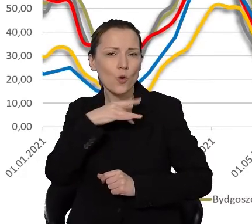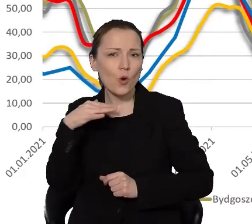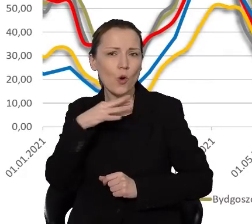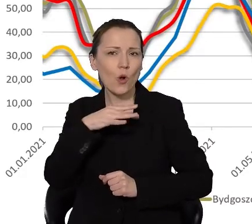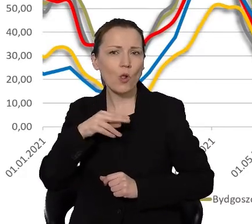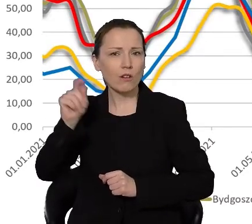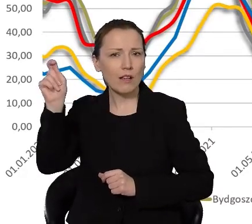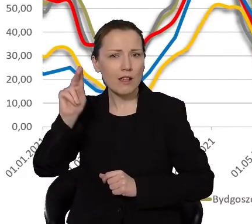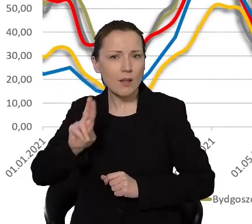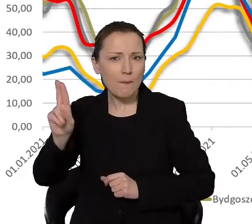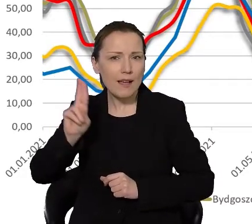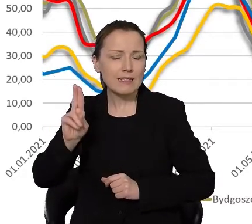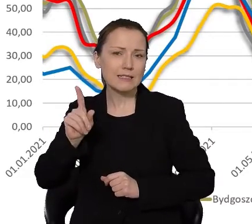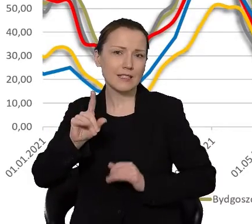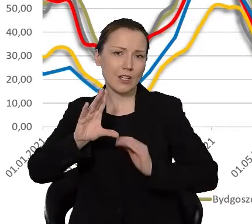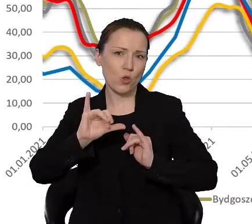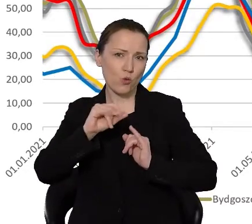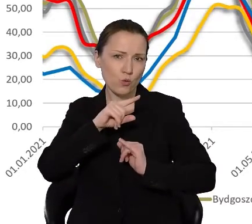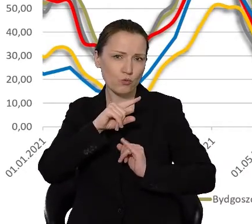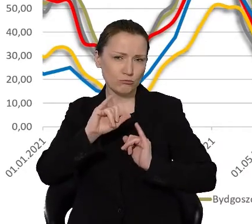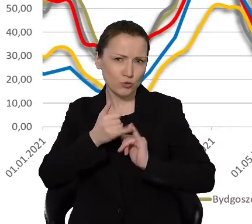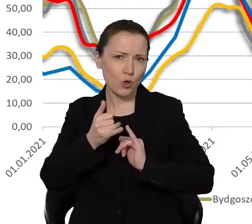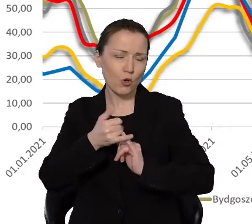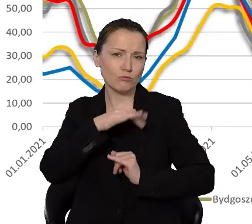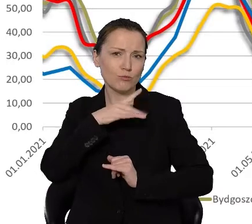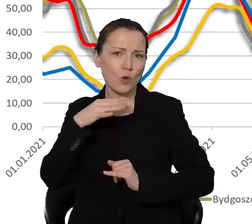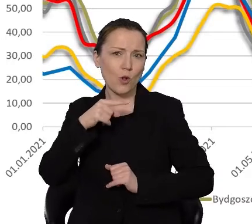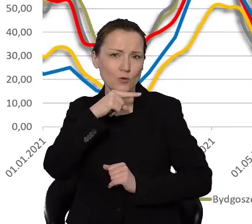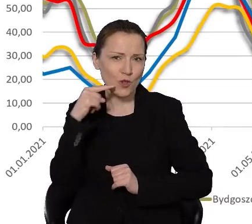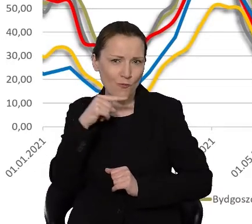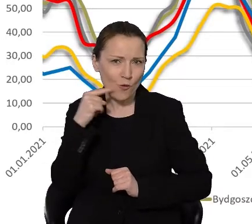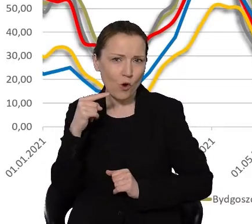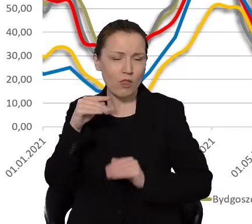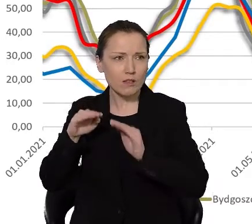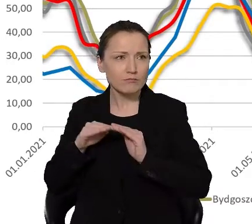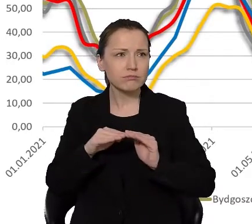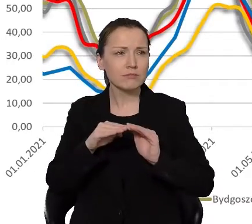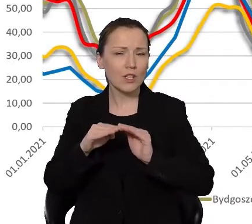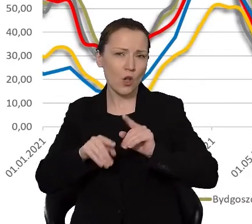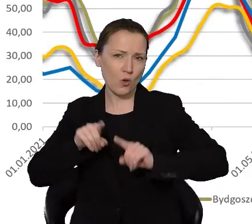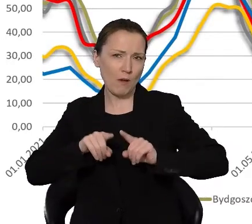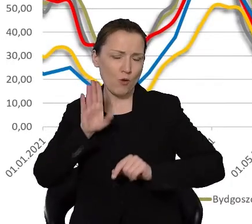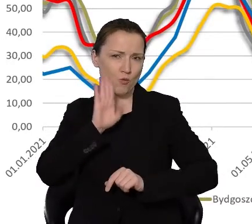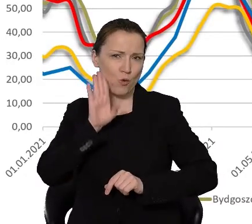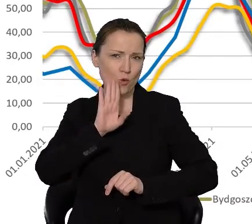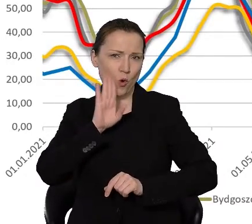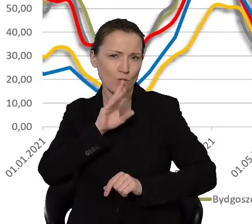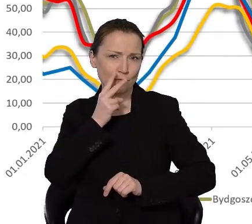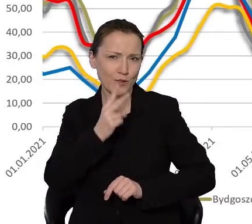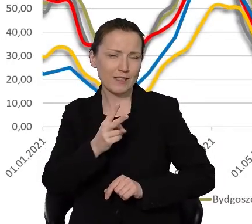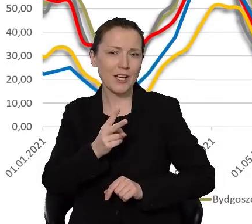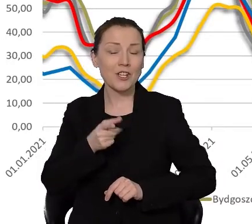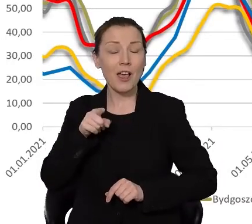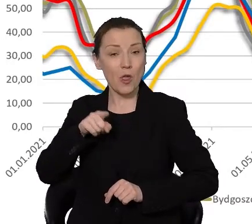natomiast toruńskie dane, czerwona linia, zwykle się te linie układają bardzo podobnie. I to, co dla nas było